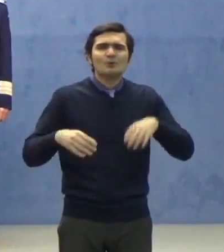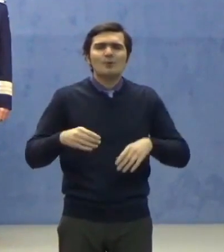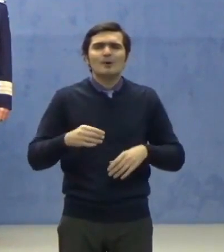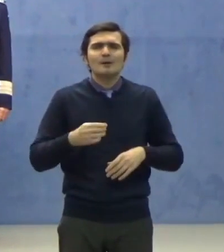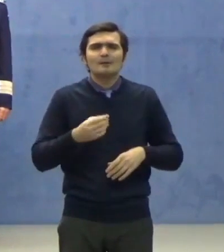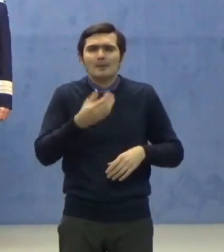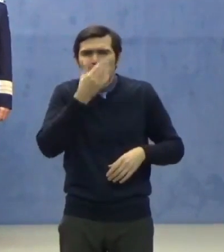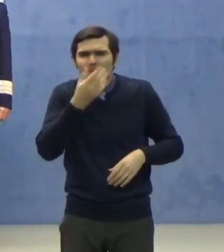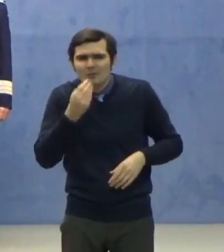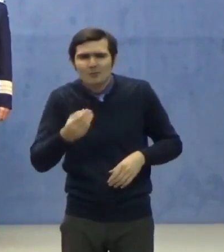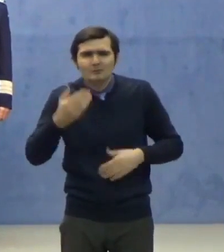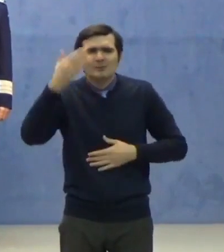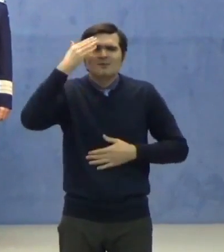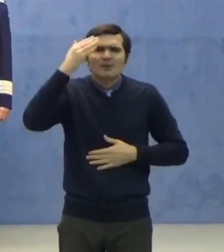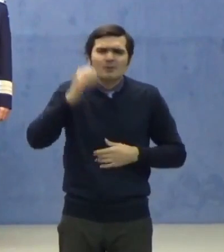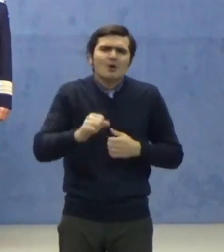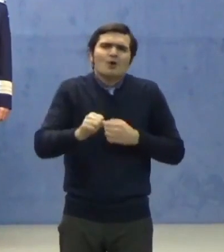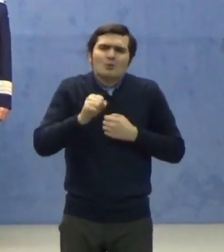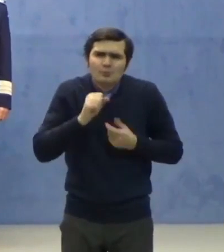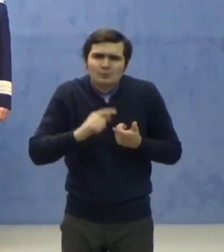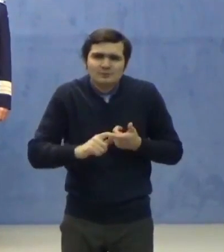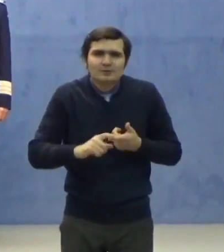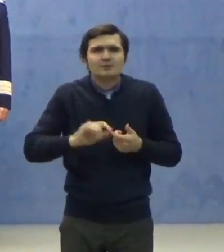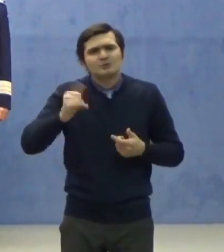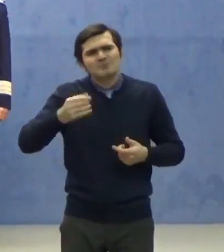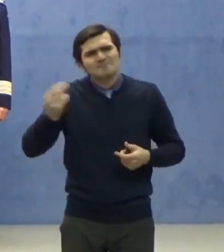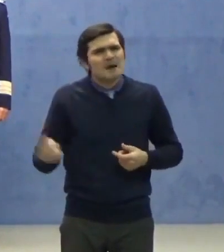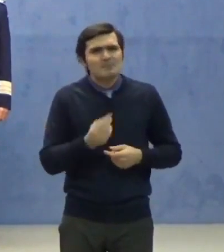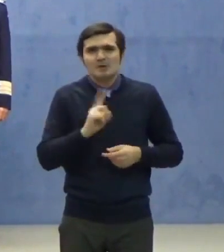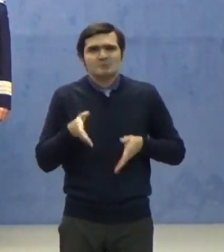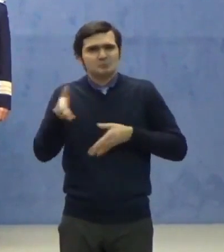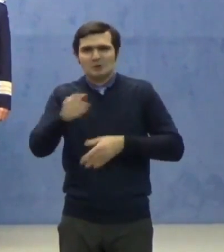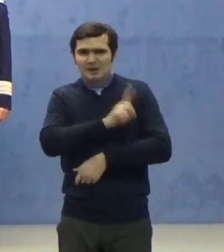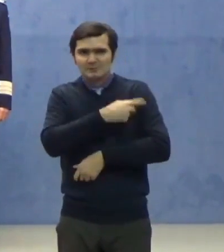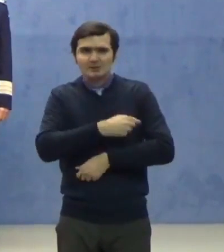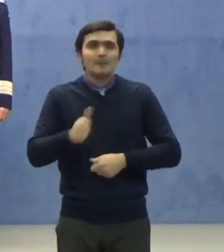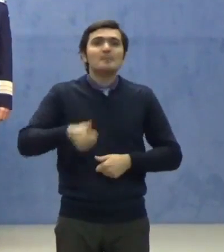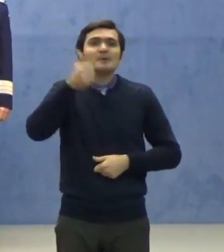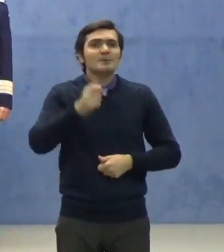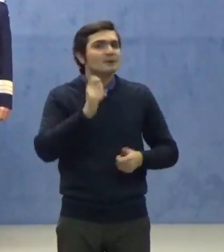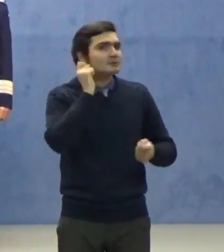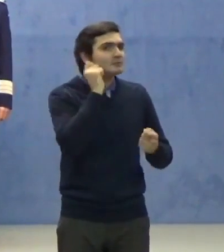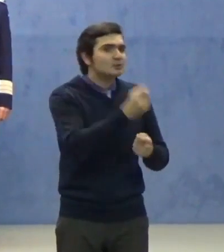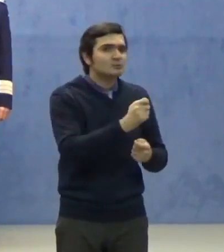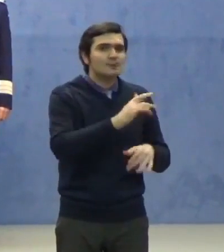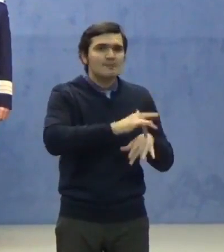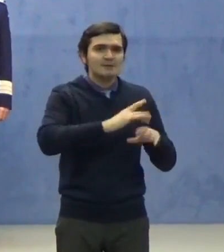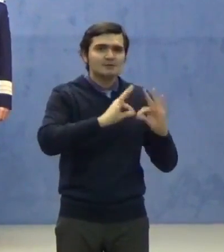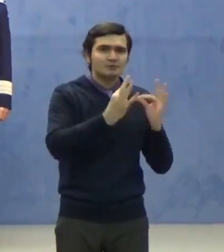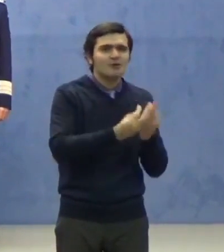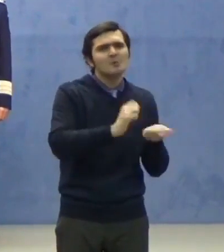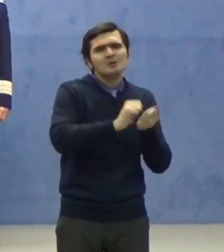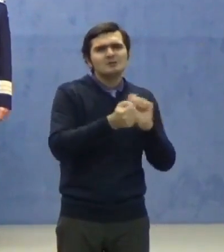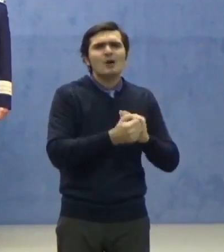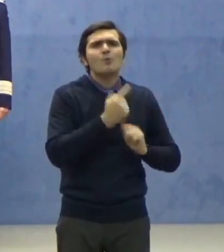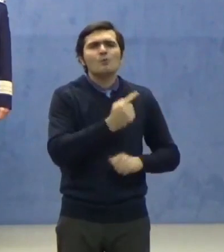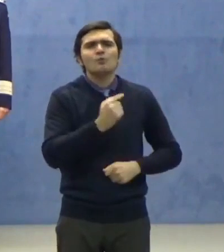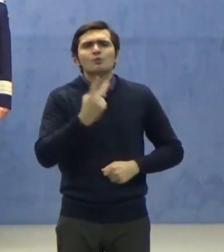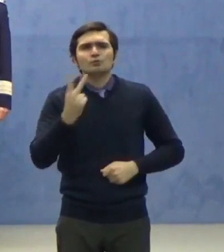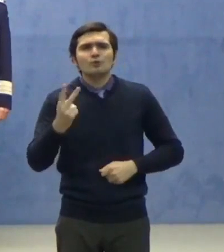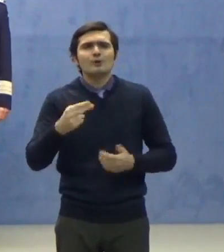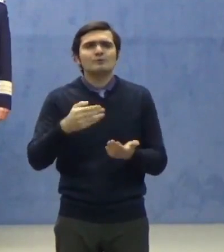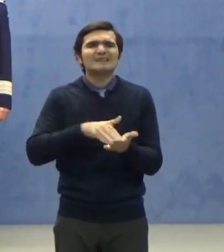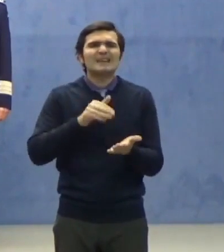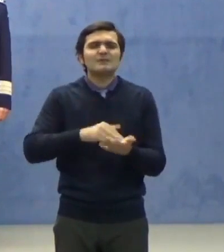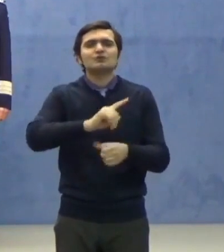febră, tusă și mai degrabă să ia legătura cu medicii de familie sau prin 112 cu serviciile de